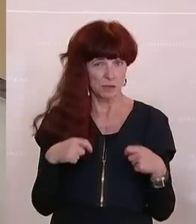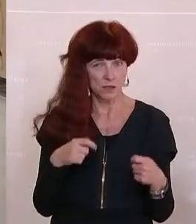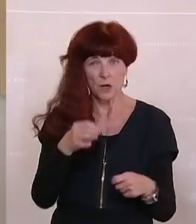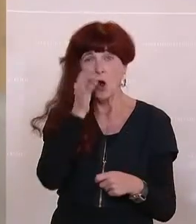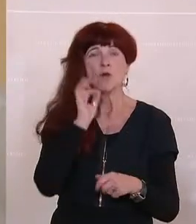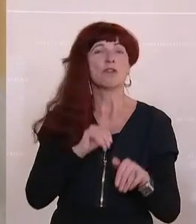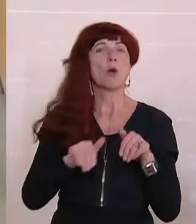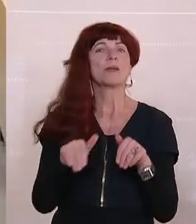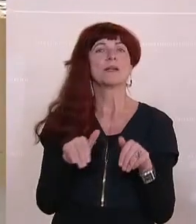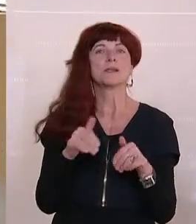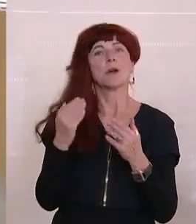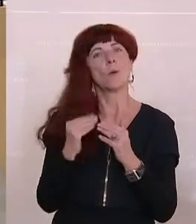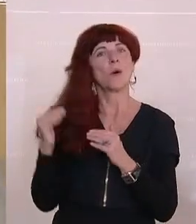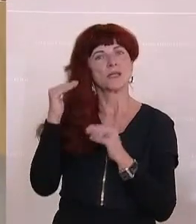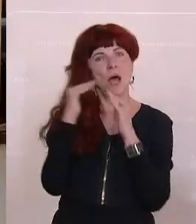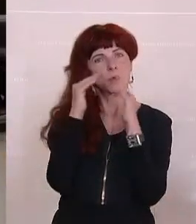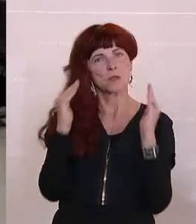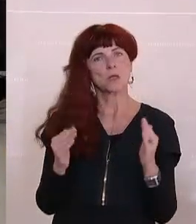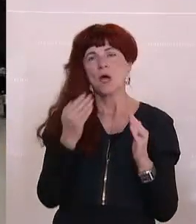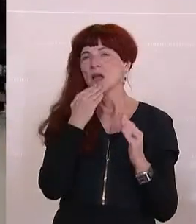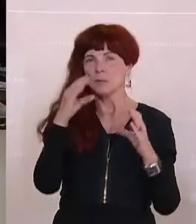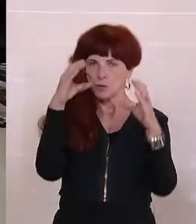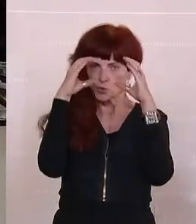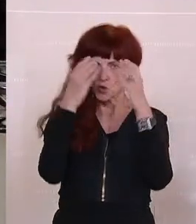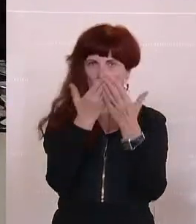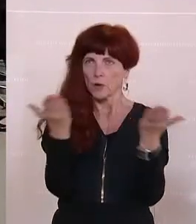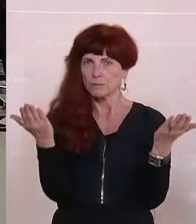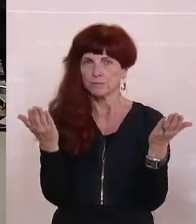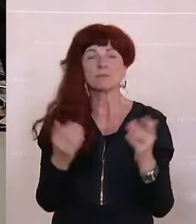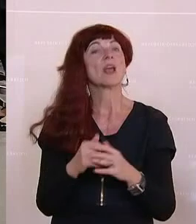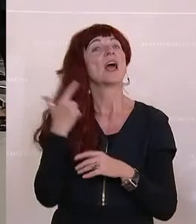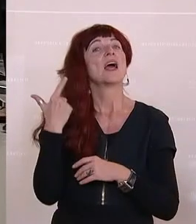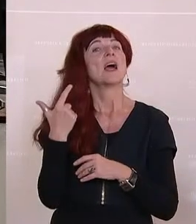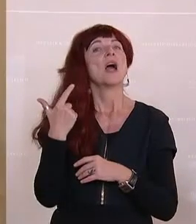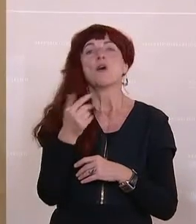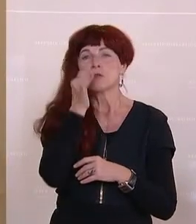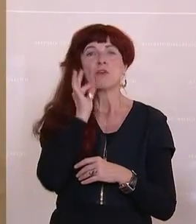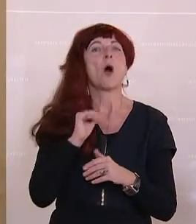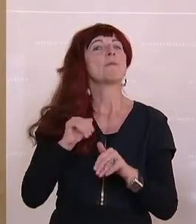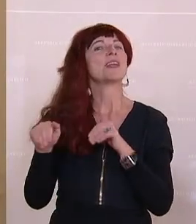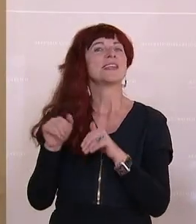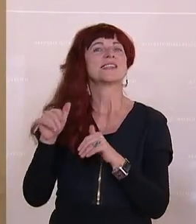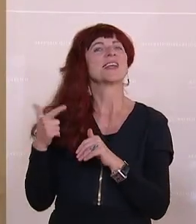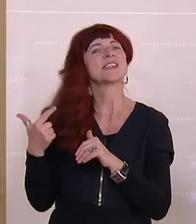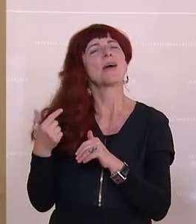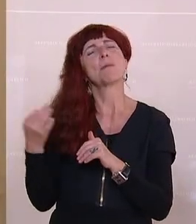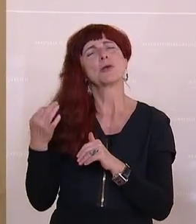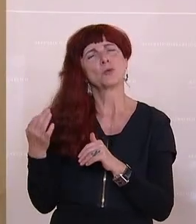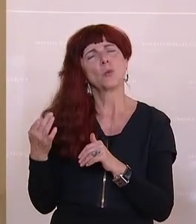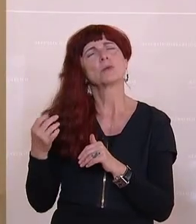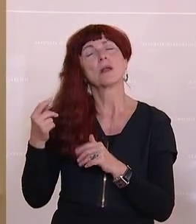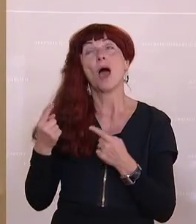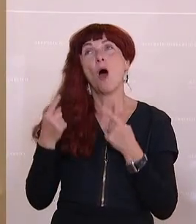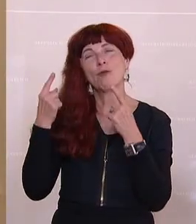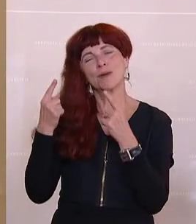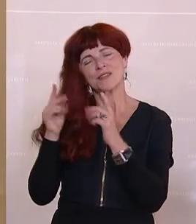Am Wort ist nun Peter Wurm von der FPÖ. Frau Minister, ich bitte Sie jetzt um zwei Minuten Ihrer Aufmerksamkeit, ungeteilten